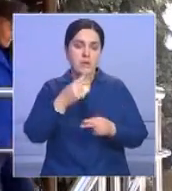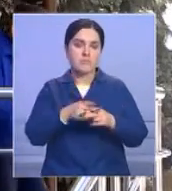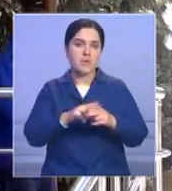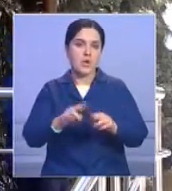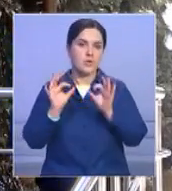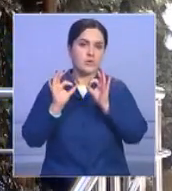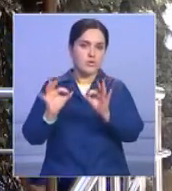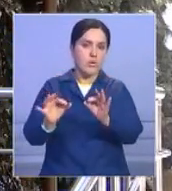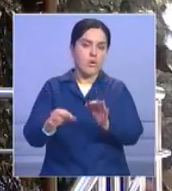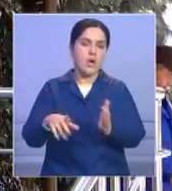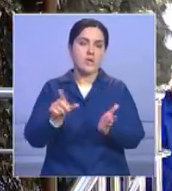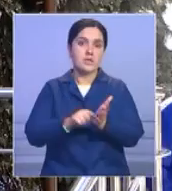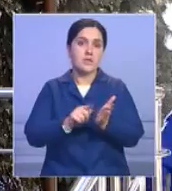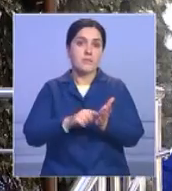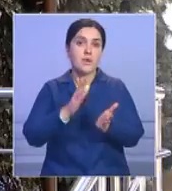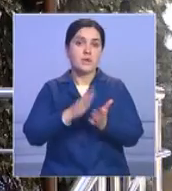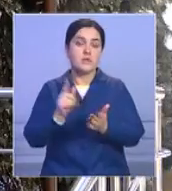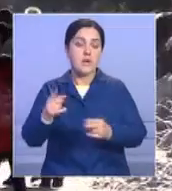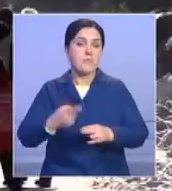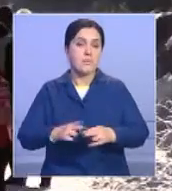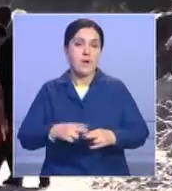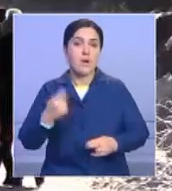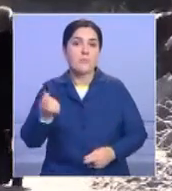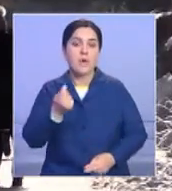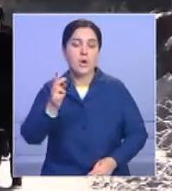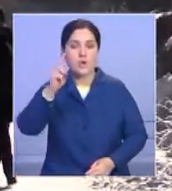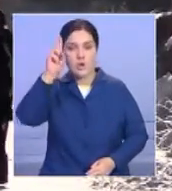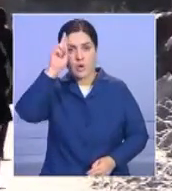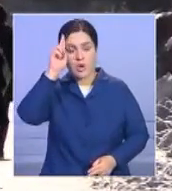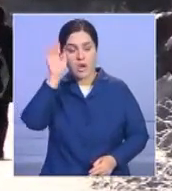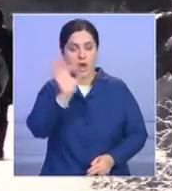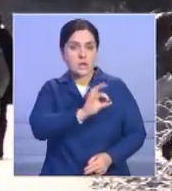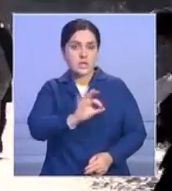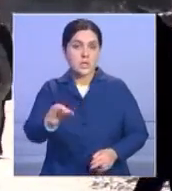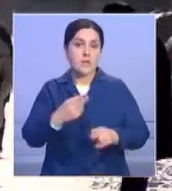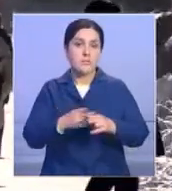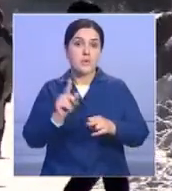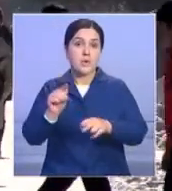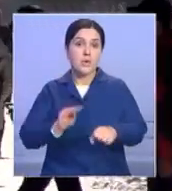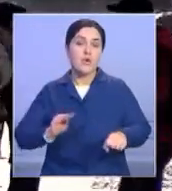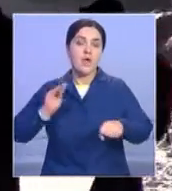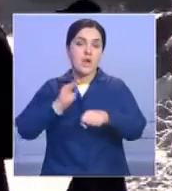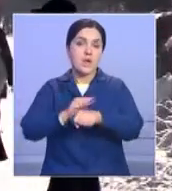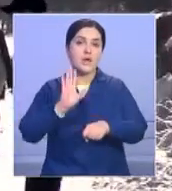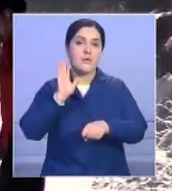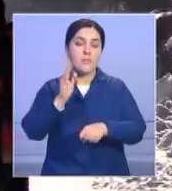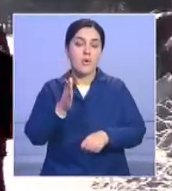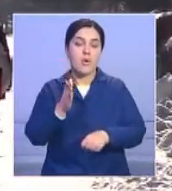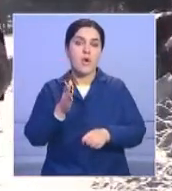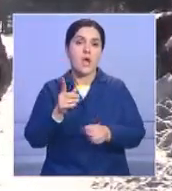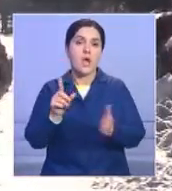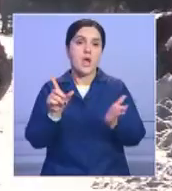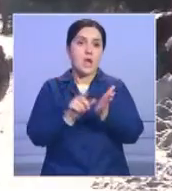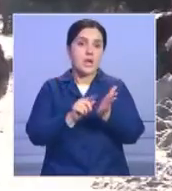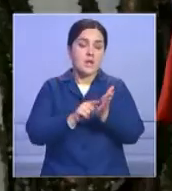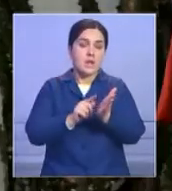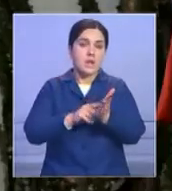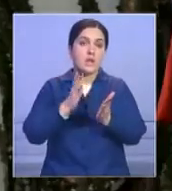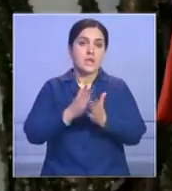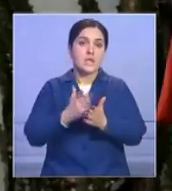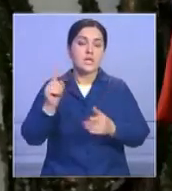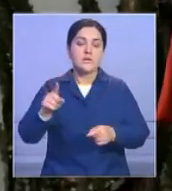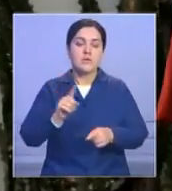кого в зачетке одни пятерки. Таких, как выясняется, немного. Это значит, что главная цель повышения стипендии, привлечение абитуриентов для обучения педагогическим